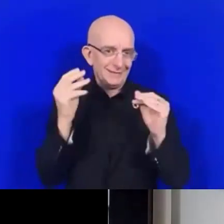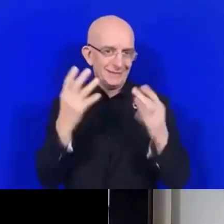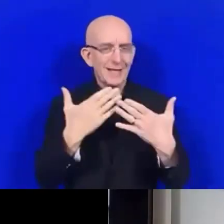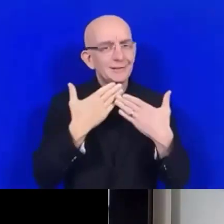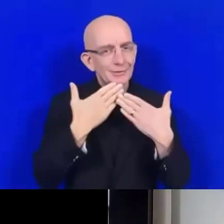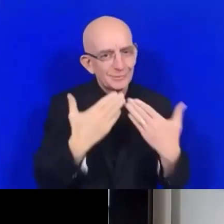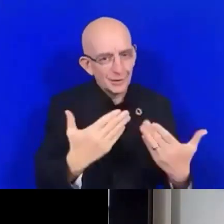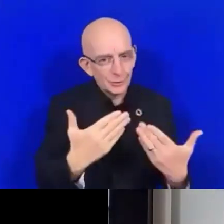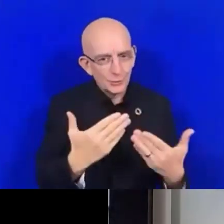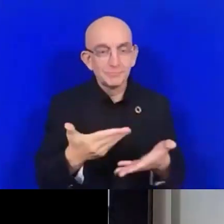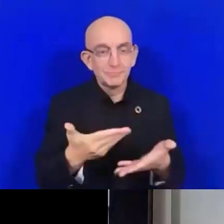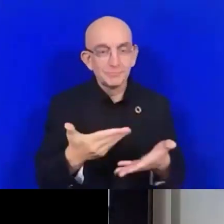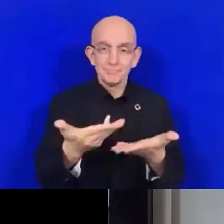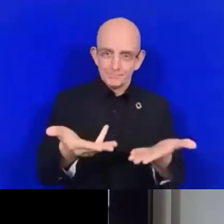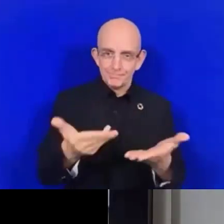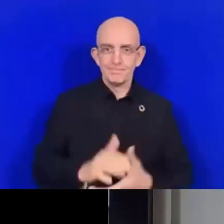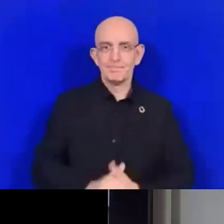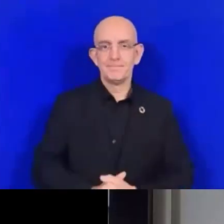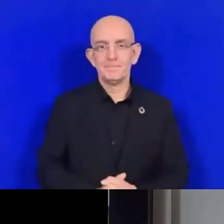J'en ai terminé.